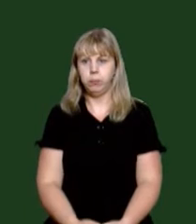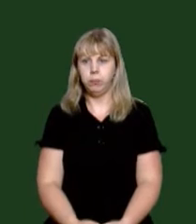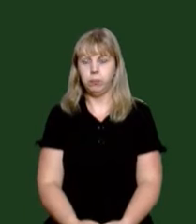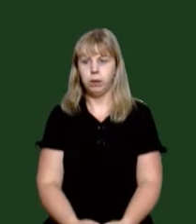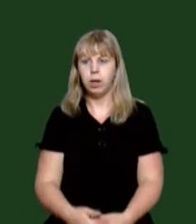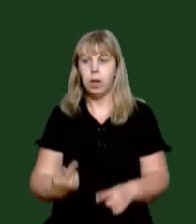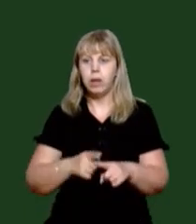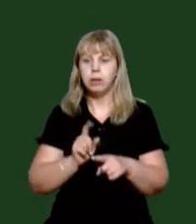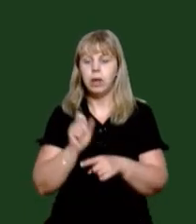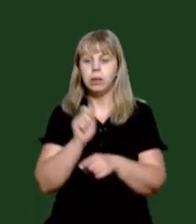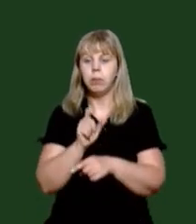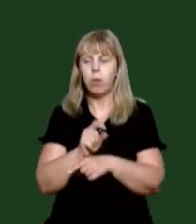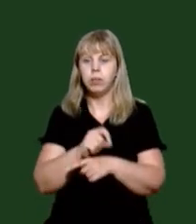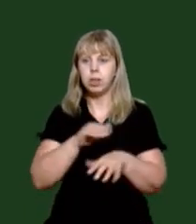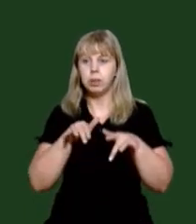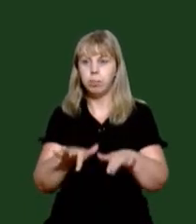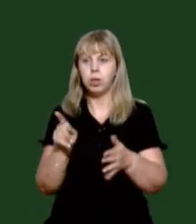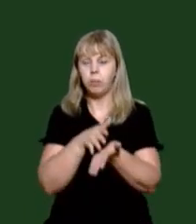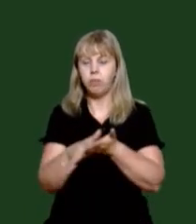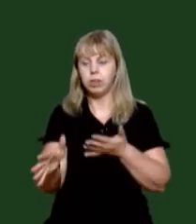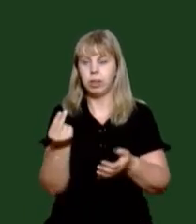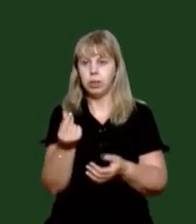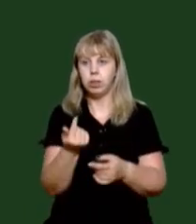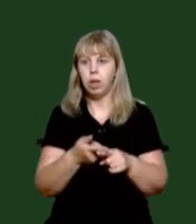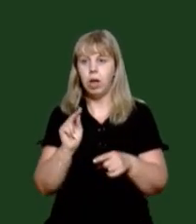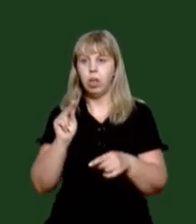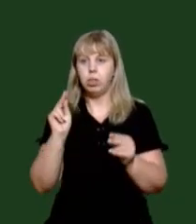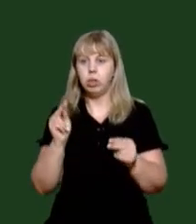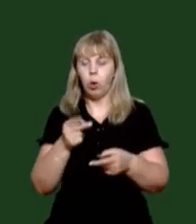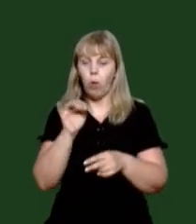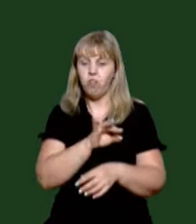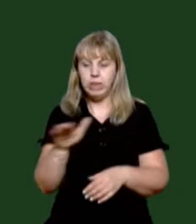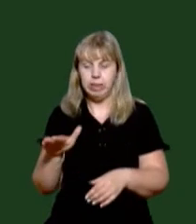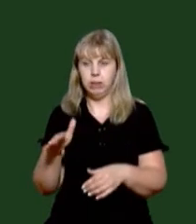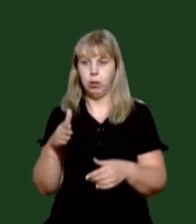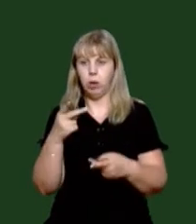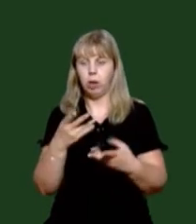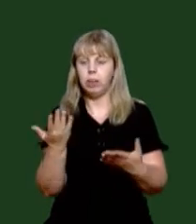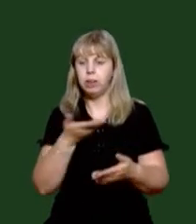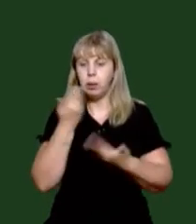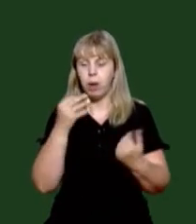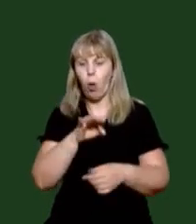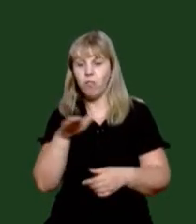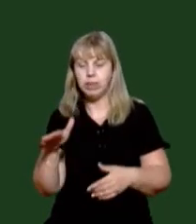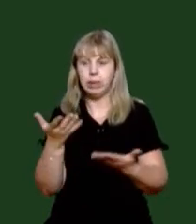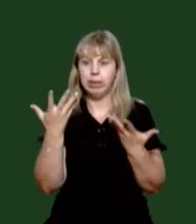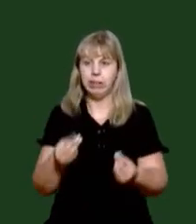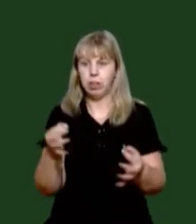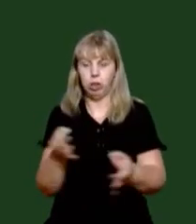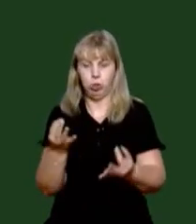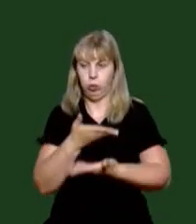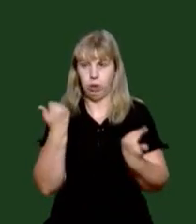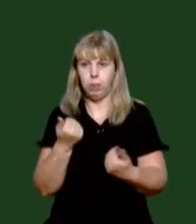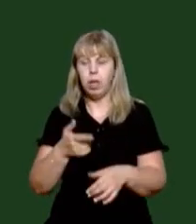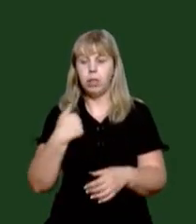Це замовна справа, щоб витрасти діння. Ми все через прозору офіційного. Ми жодних неофіційних дій ніколи в житті не